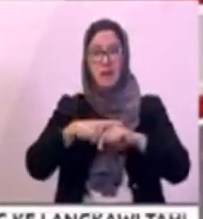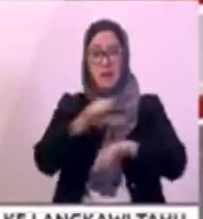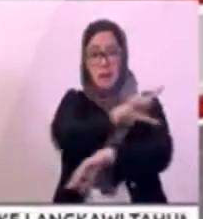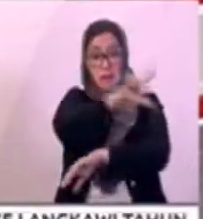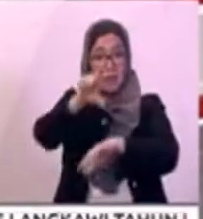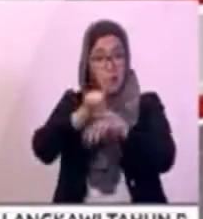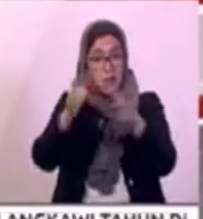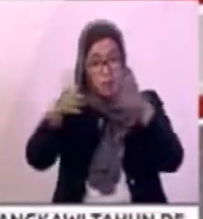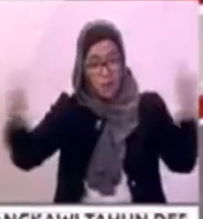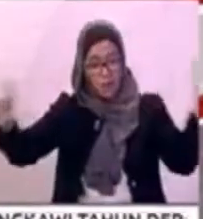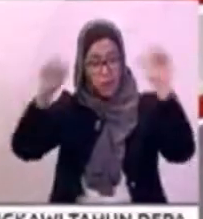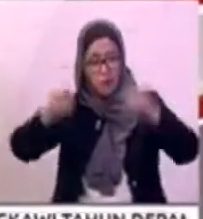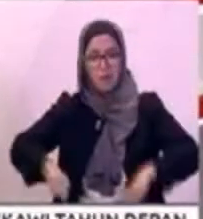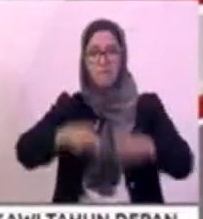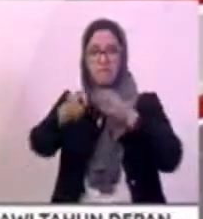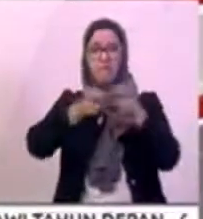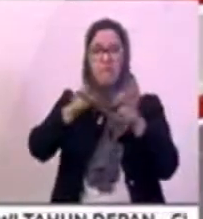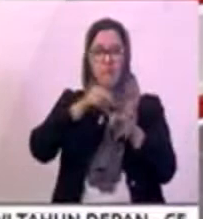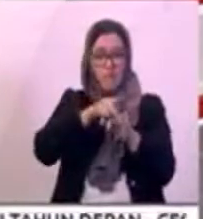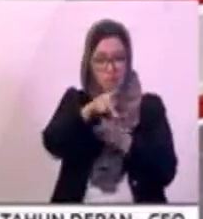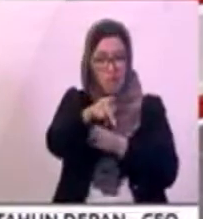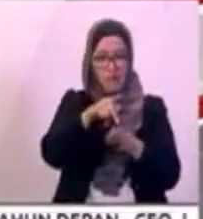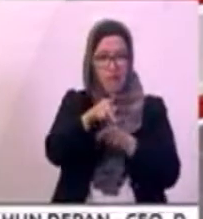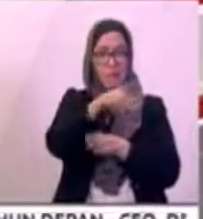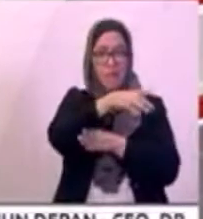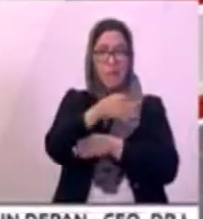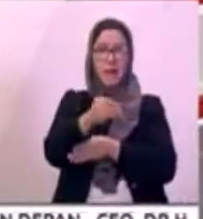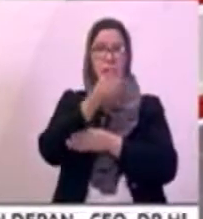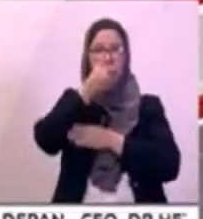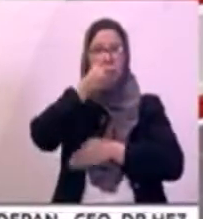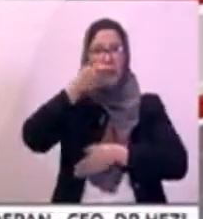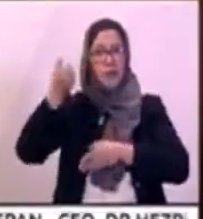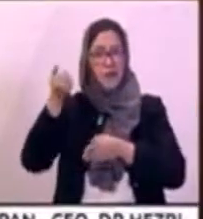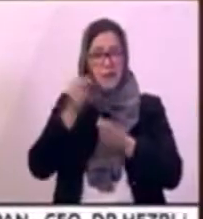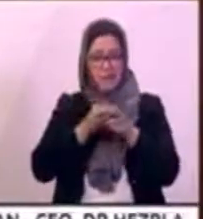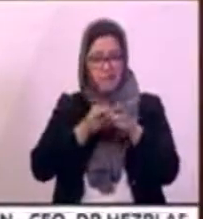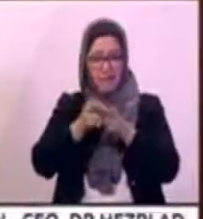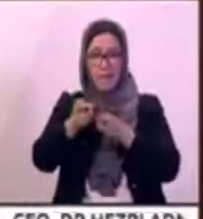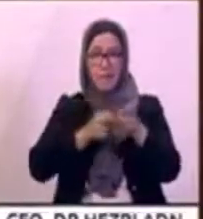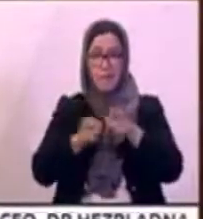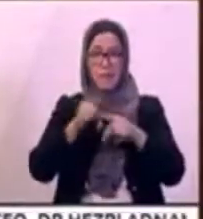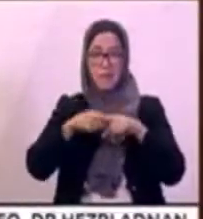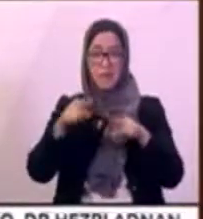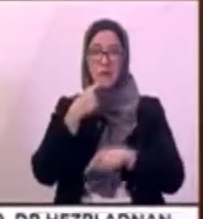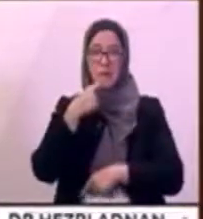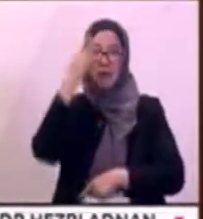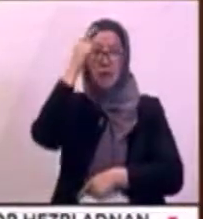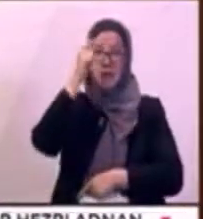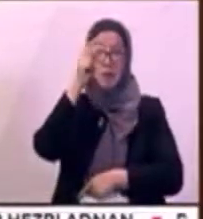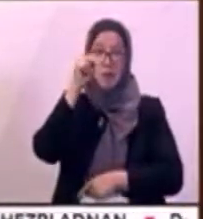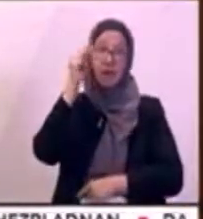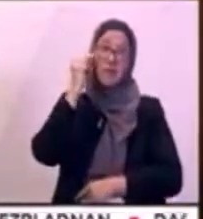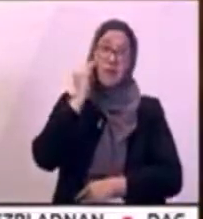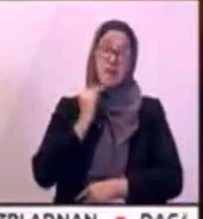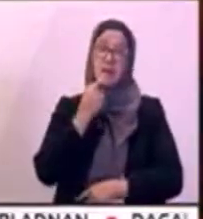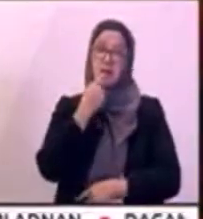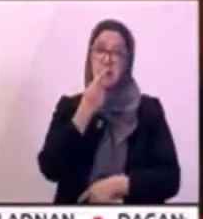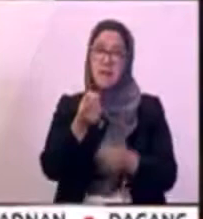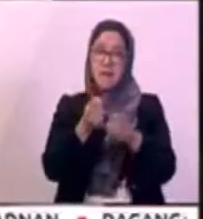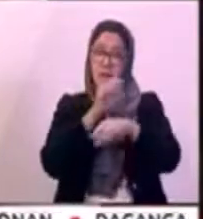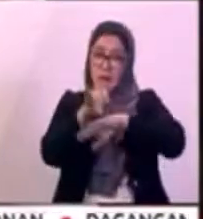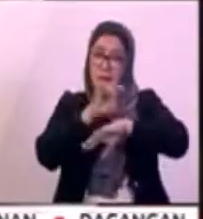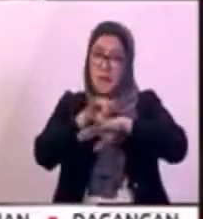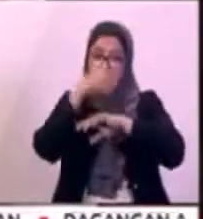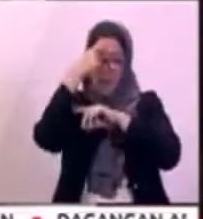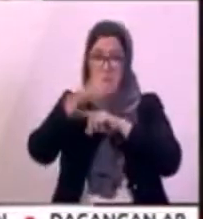secara lebih profesional dan terurus. Tuan-tuan Mahathir Mohd turut menggesa petani luar bandar menukar kaedah serta jenis